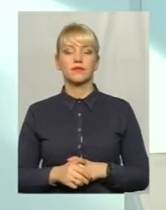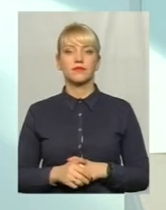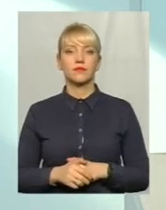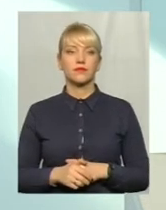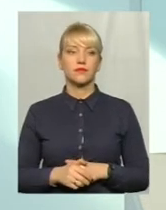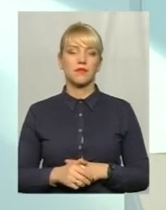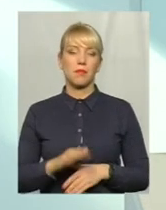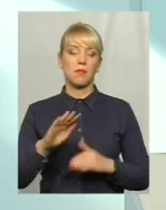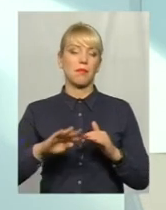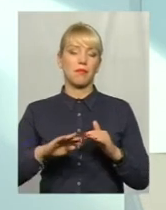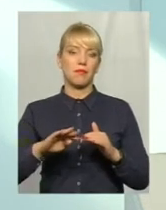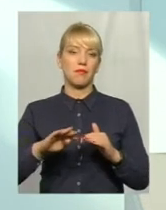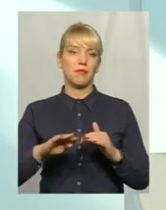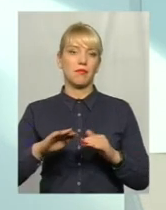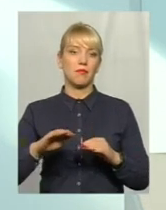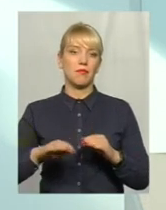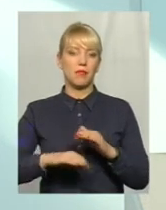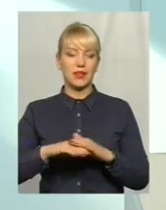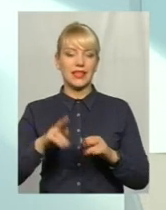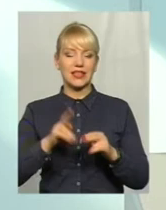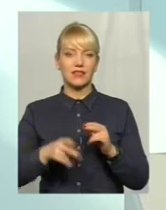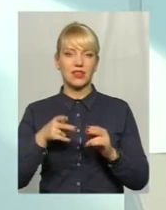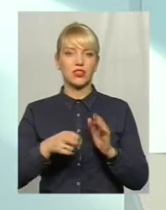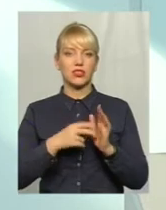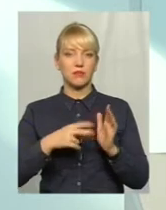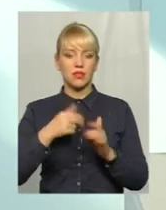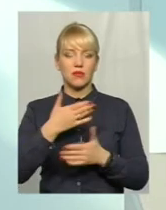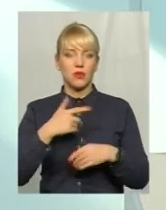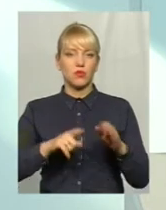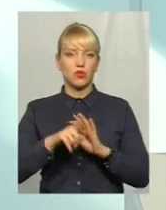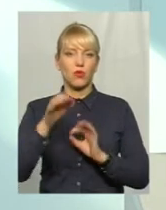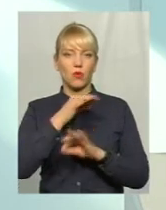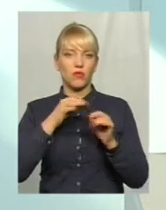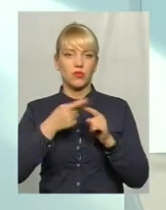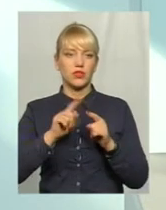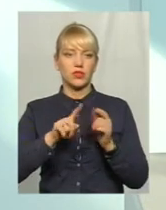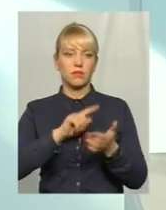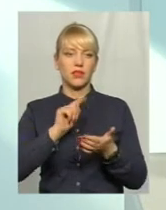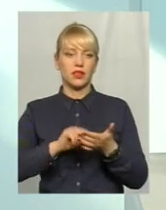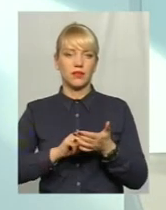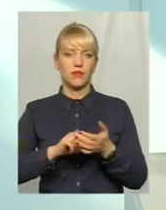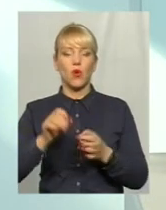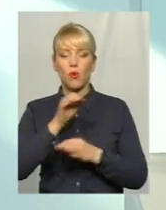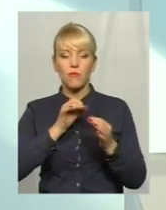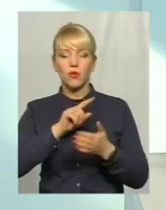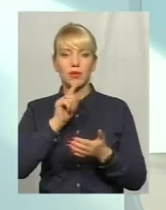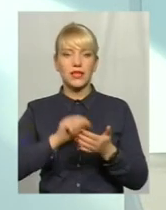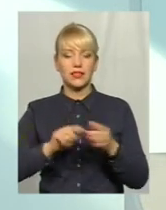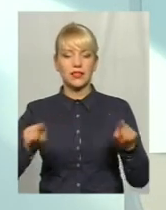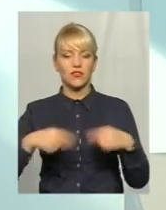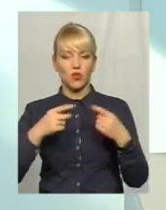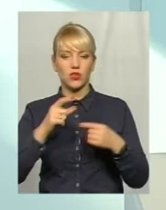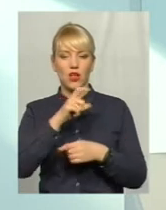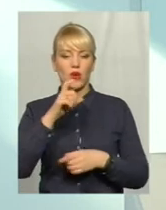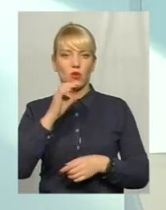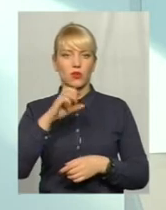Під кінець 2017-го ми якраз підійшли до обговорення цього питання. Обговорення питання створення хоспісу в місті.